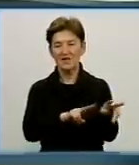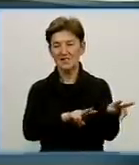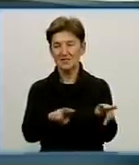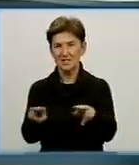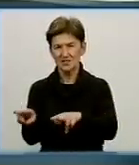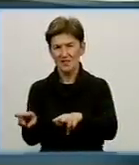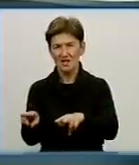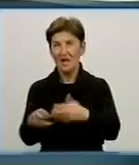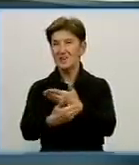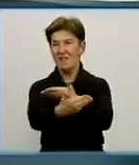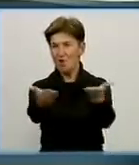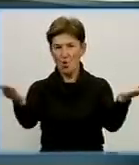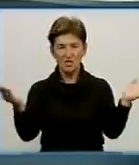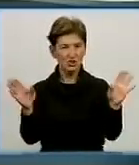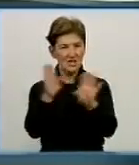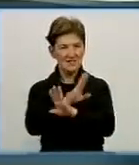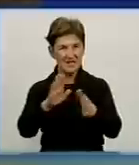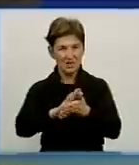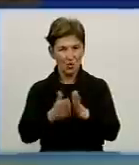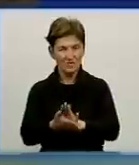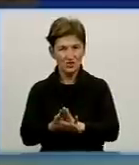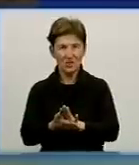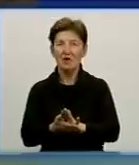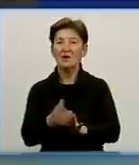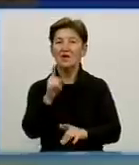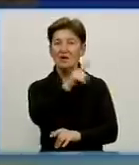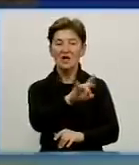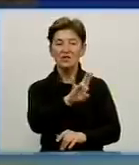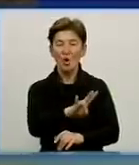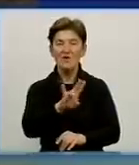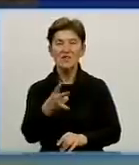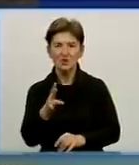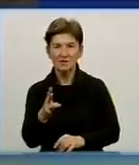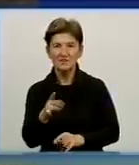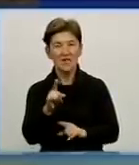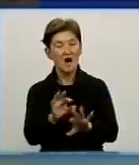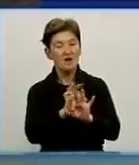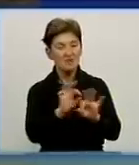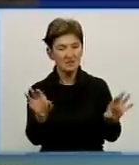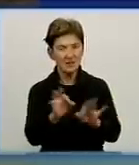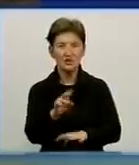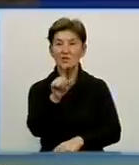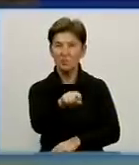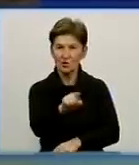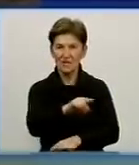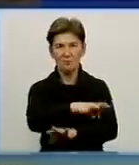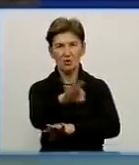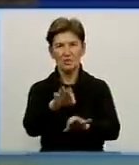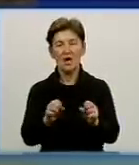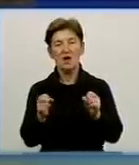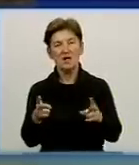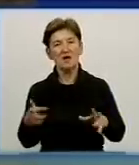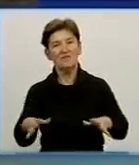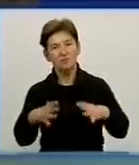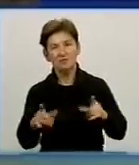середовище, так? Власне, його стан саме на Новомиколаївці. Розкажіть про цей проєкт, які його результати? Як це відбувалося? Що